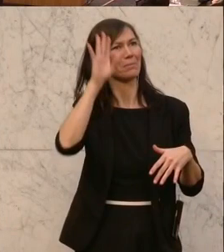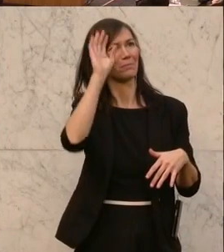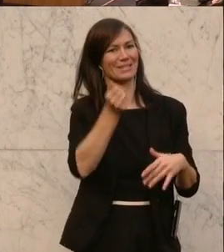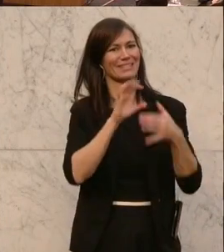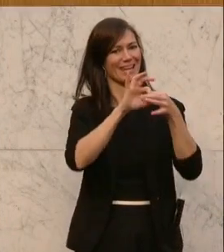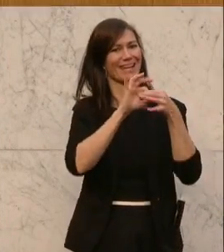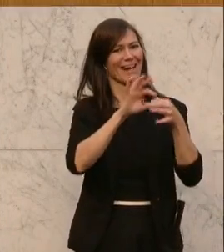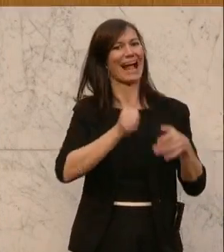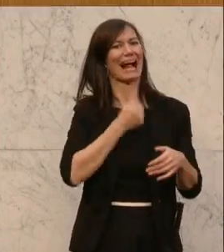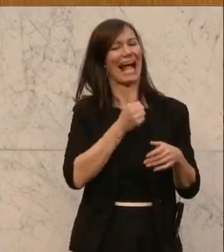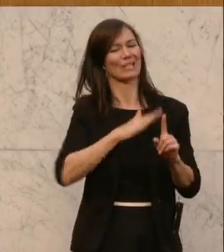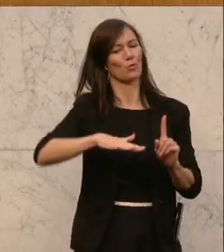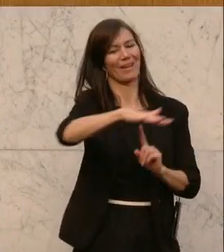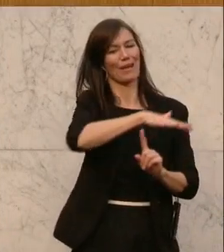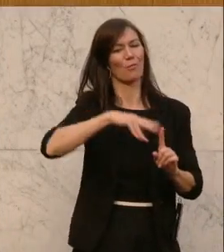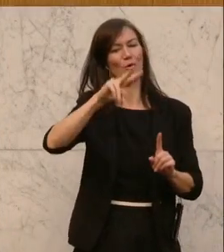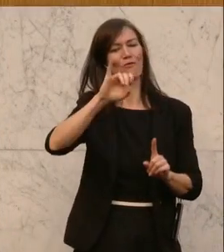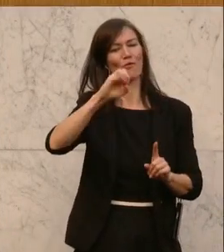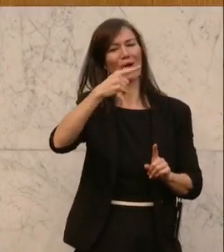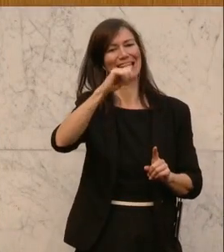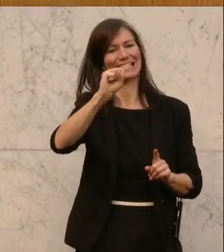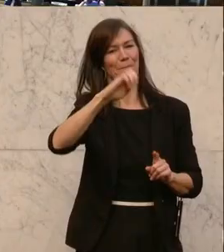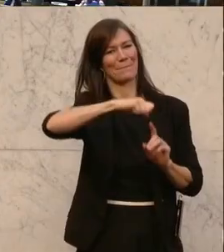Graz, Umgebung Volzberg, begrüßen darf. Willkommen.